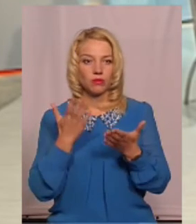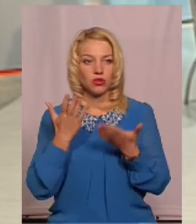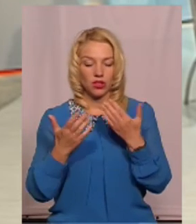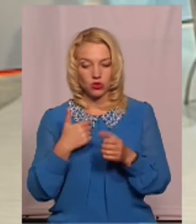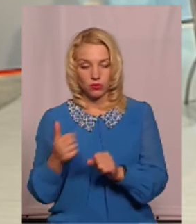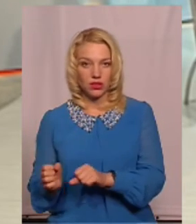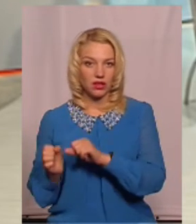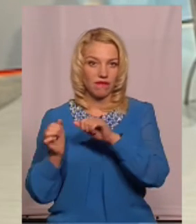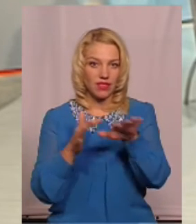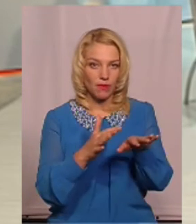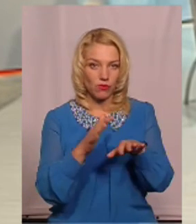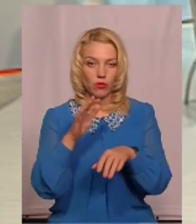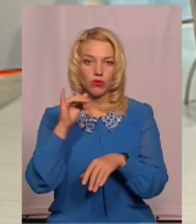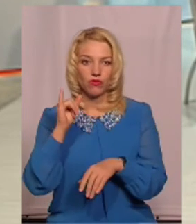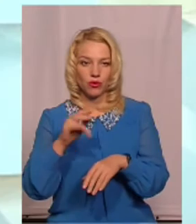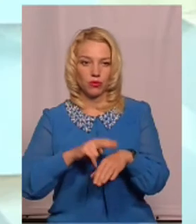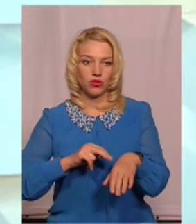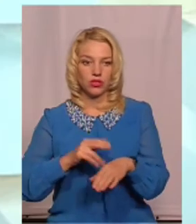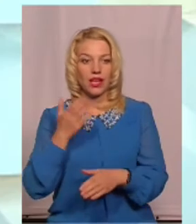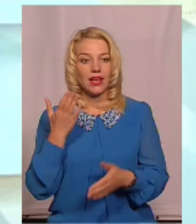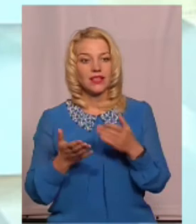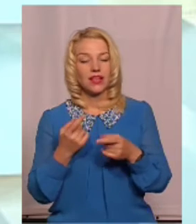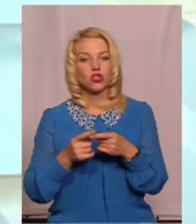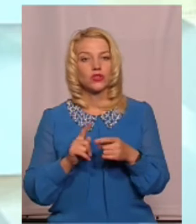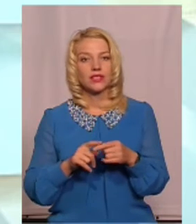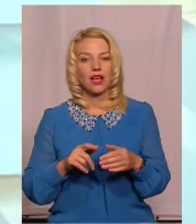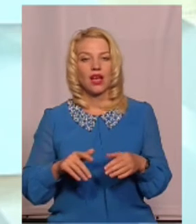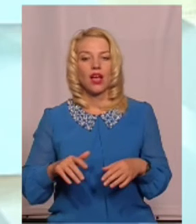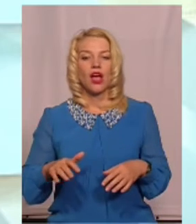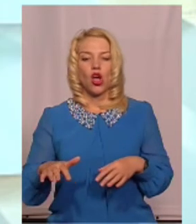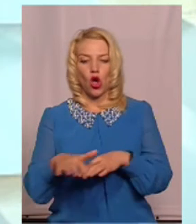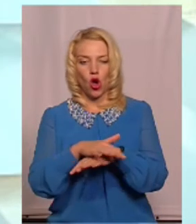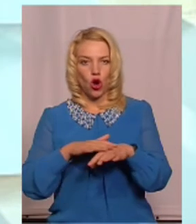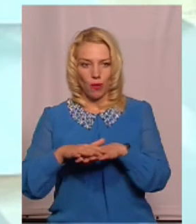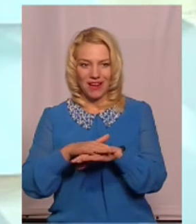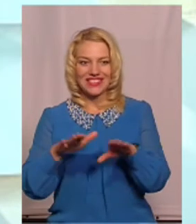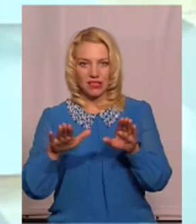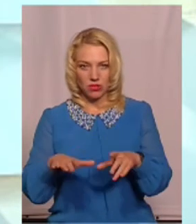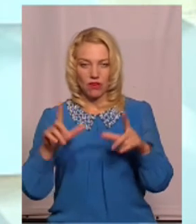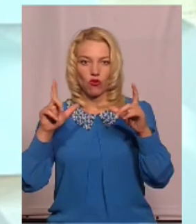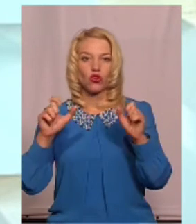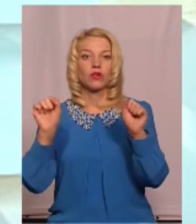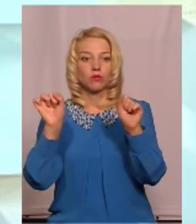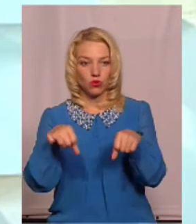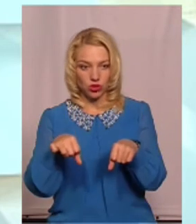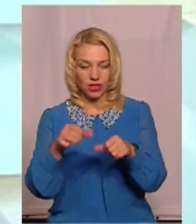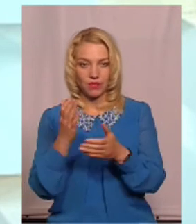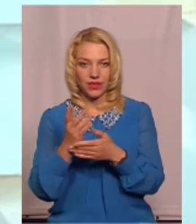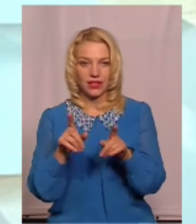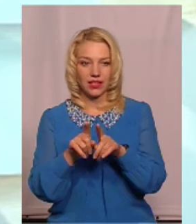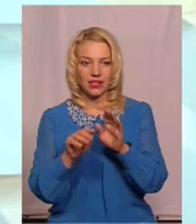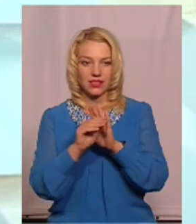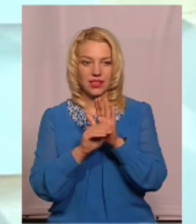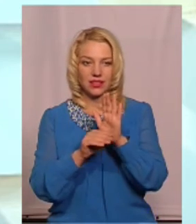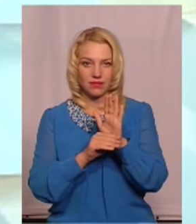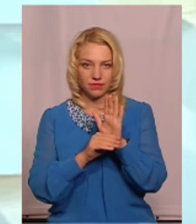віддаємо в правоохоронні органи. Якщо це громадське місце, то фотографувати можна. Є така стаття